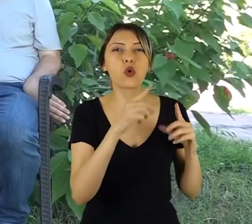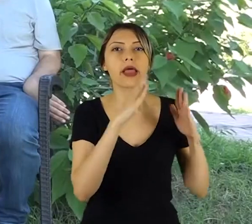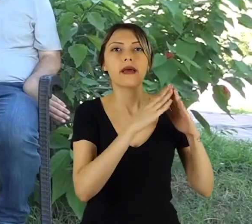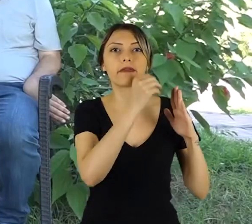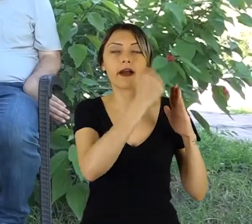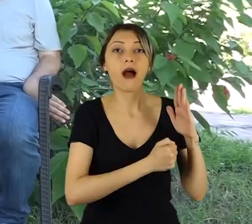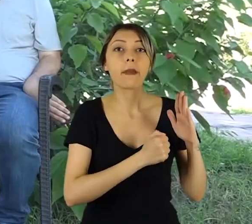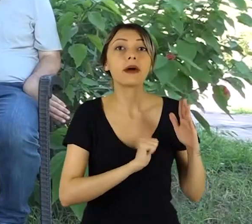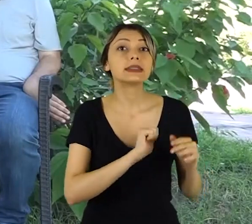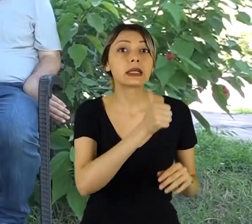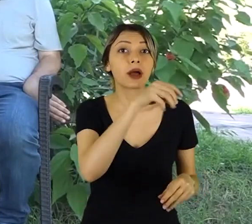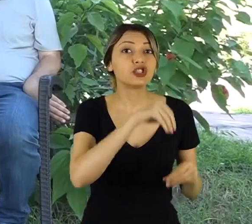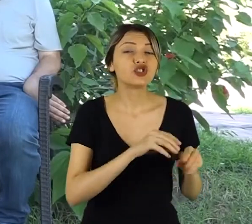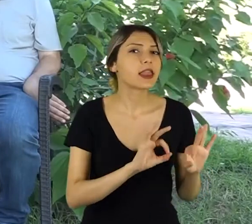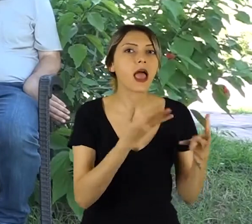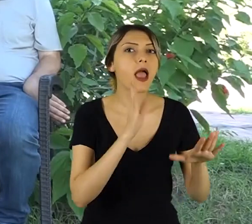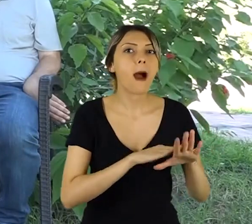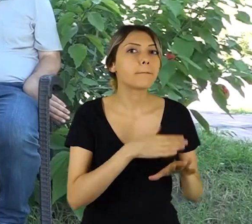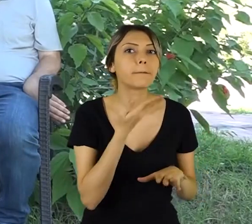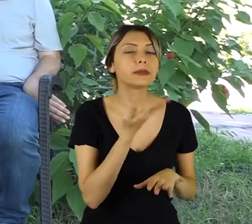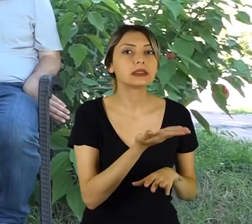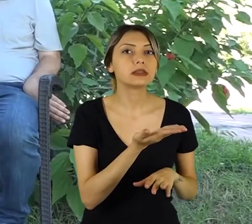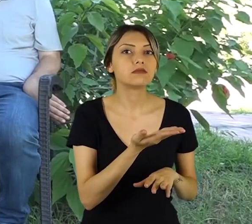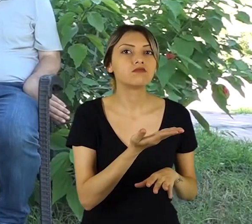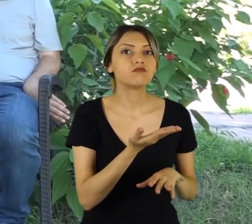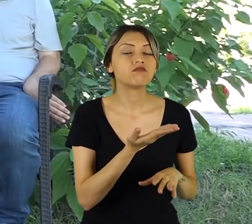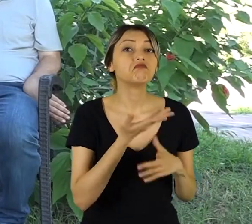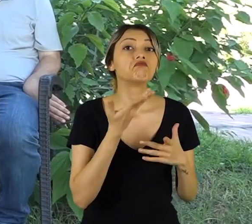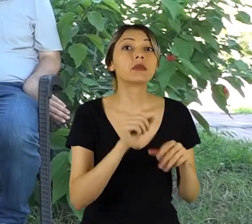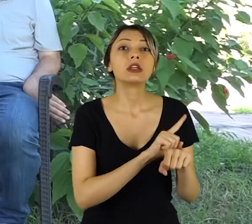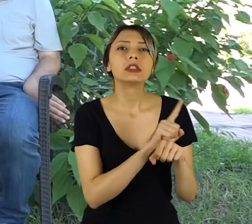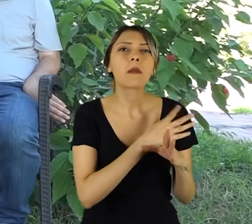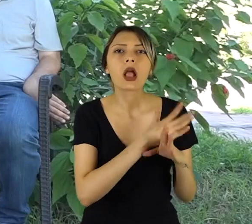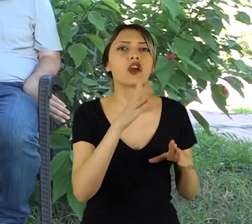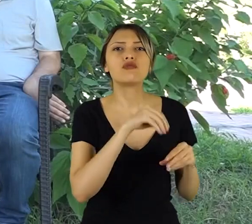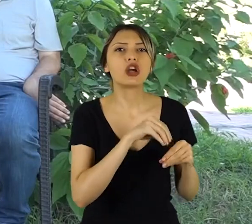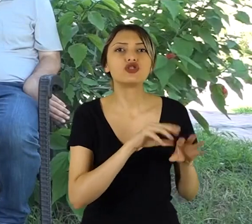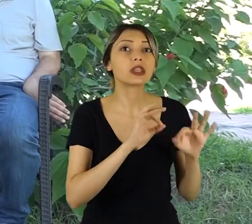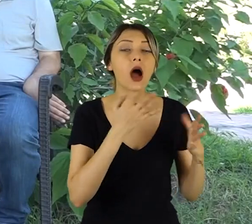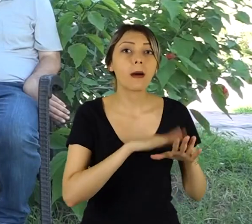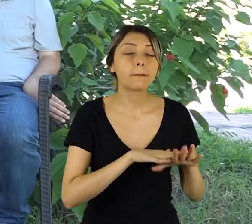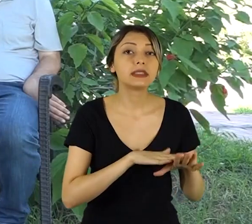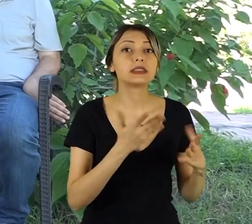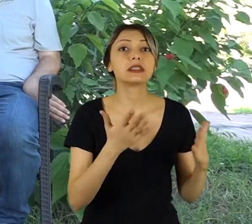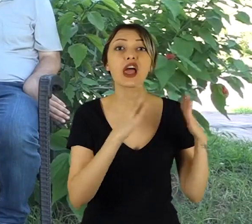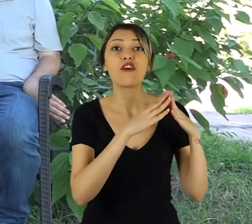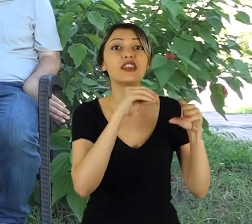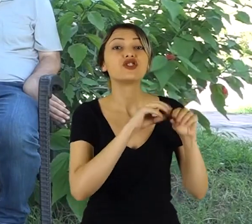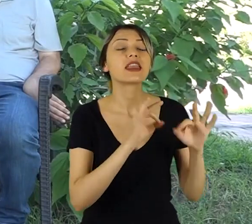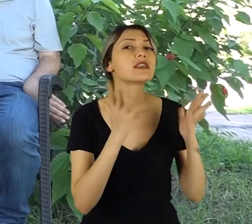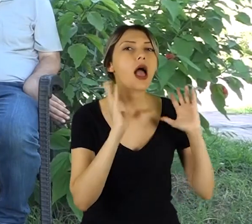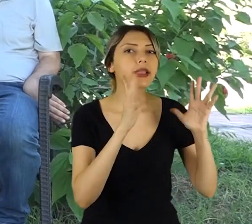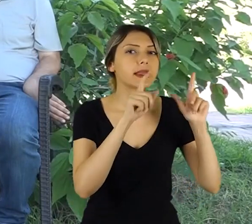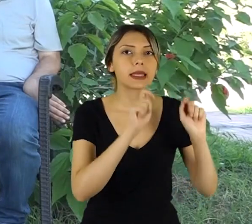durumunda neler yaptınız? Yani aktif zaman geçirmek için neler yaptınız? Ne gibi evi içi etkinlikler